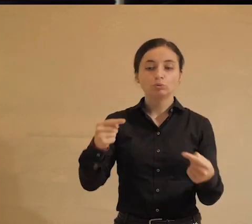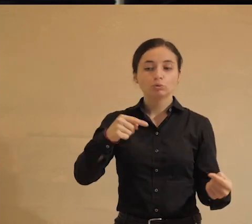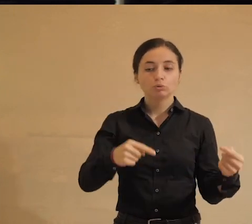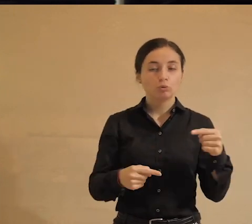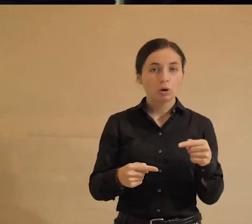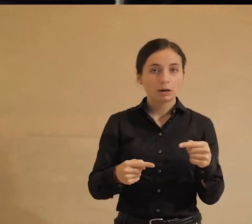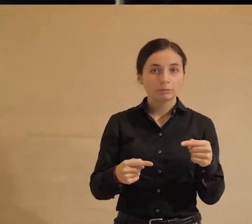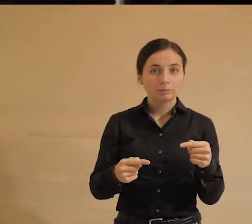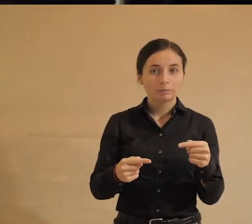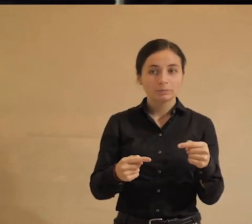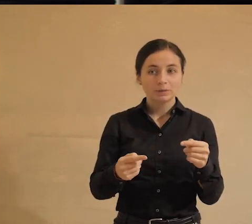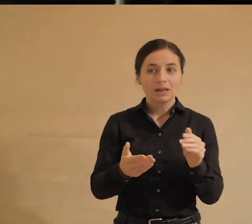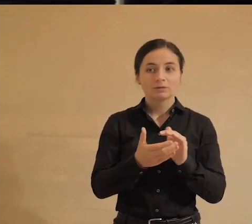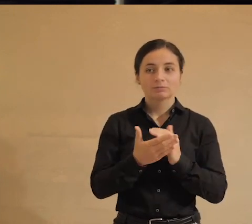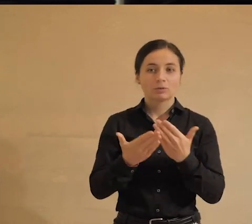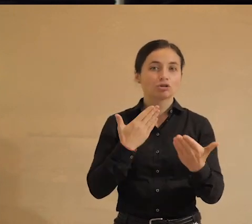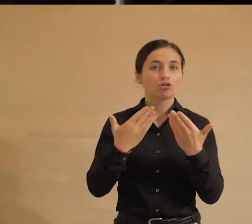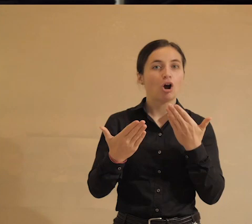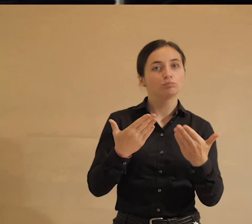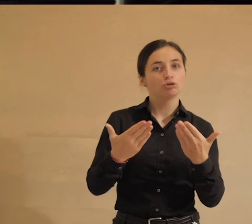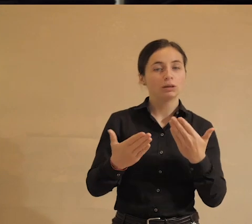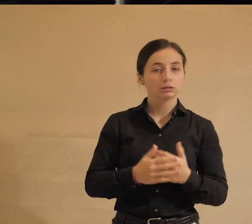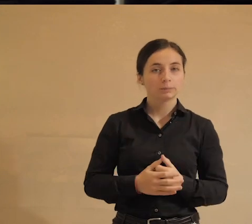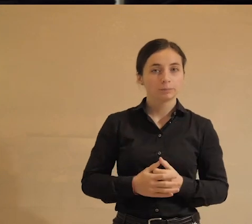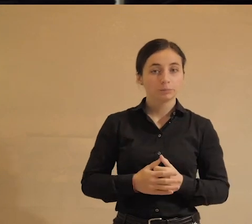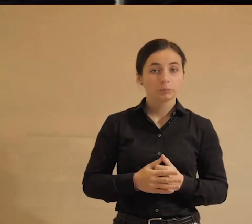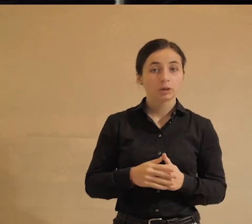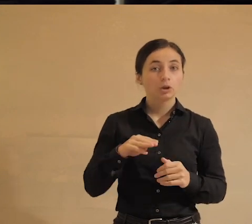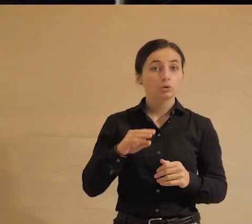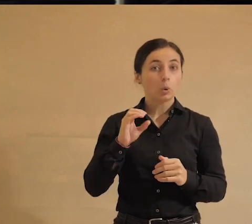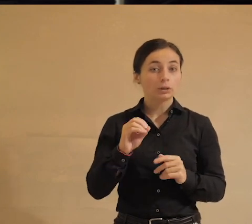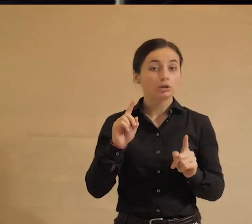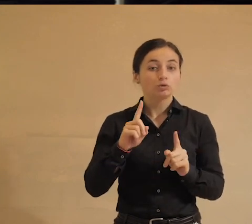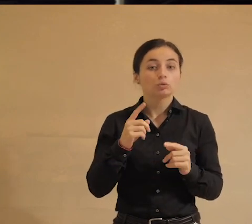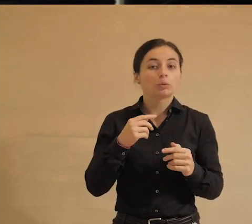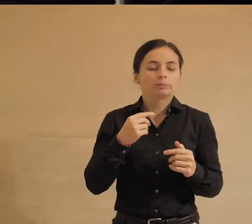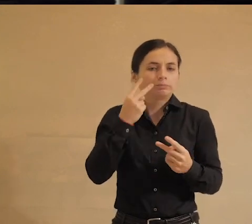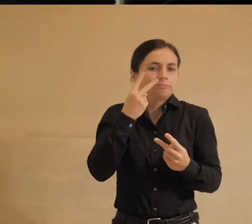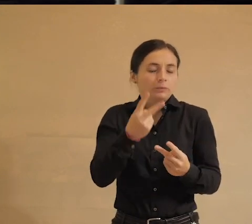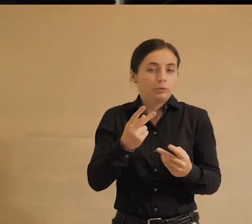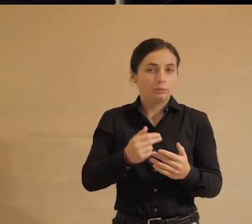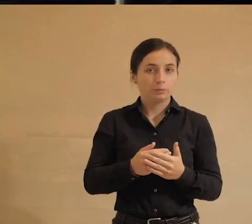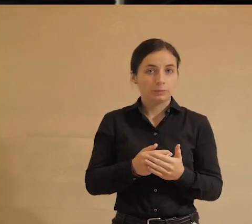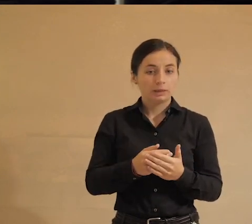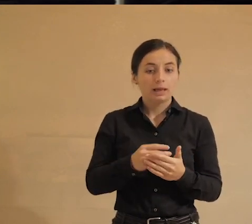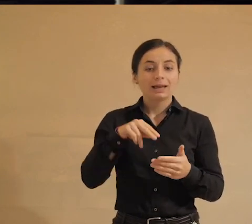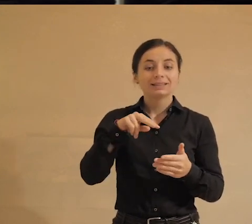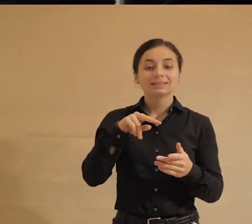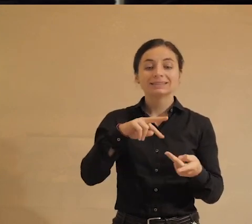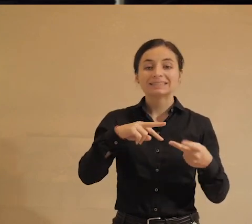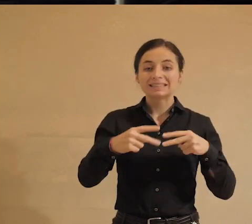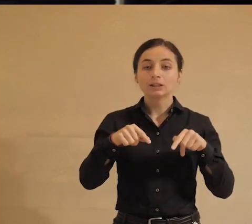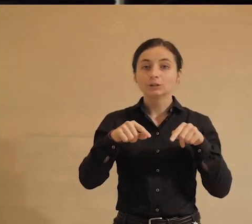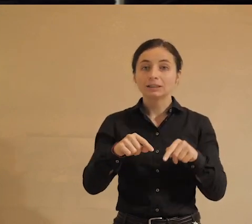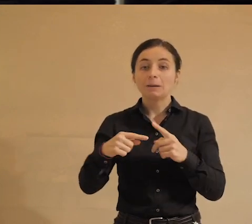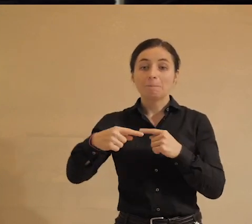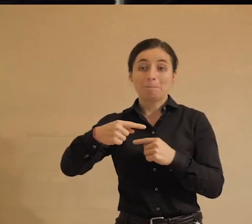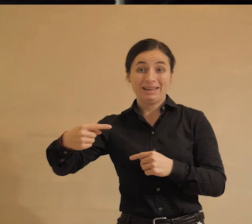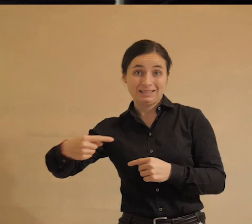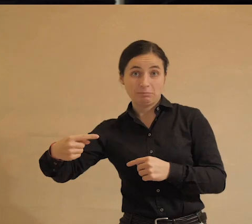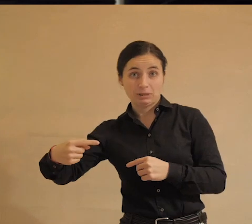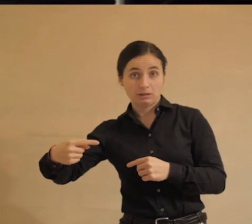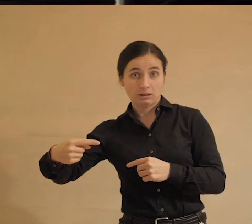что называется, сообщаться. То есть, что я имею в виду? Станут ли технопессимисты